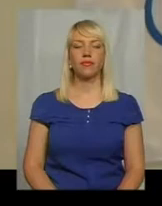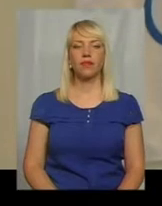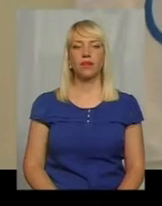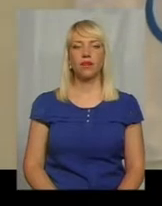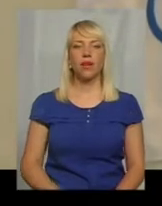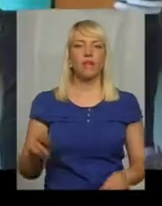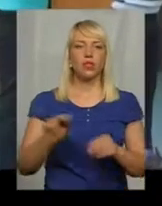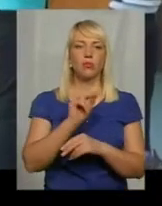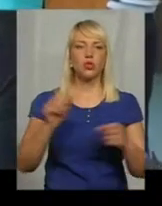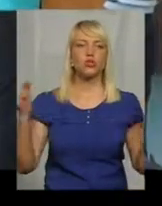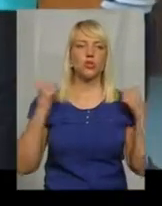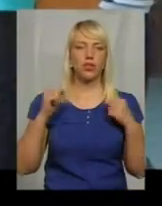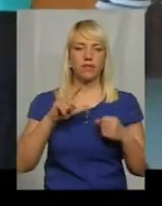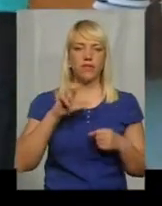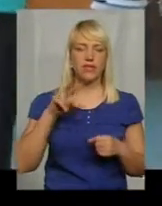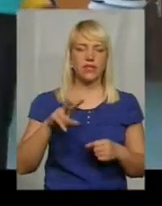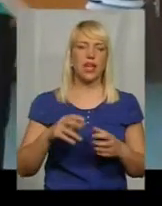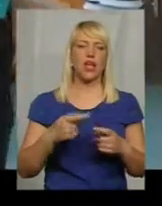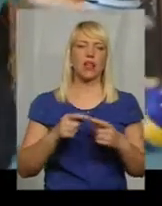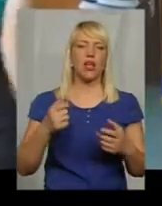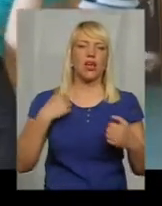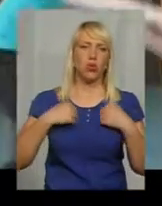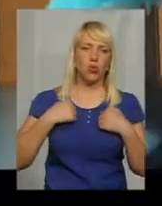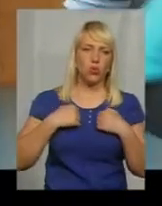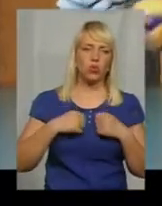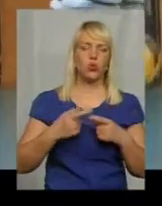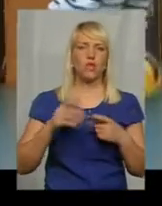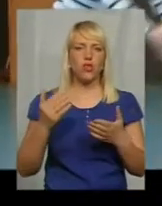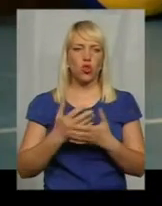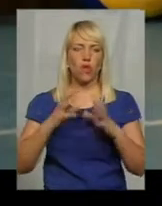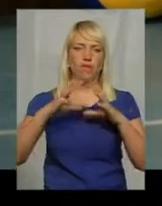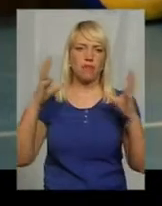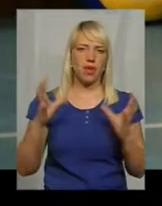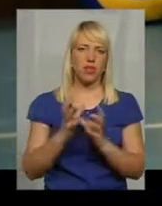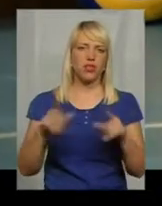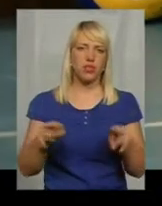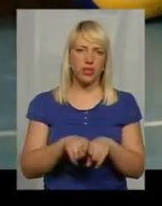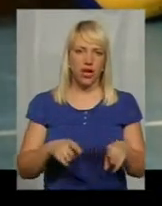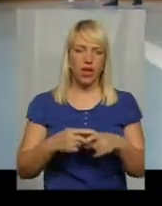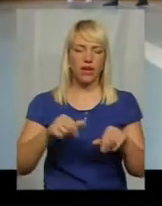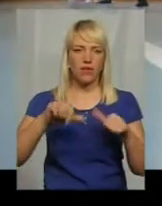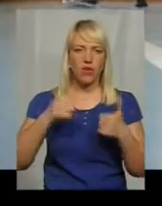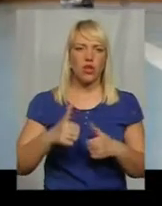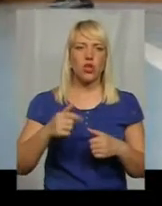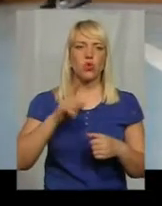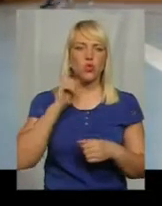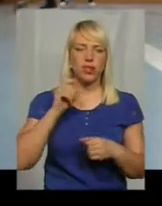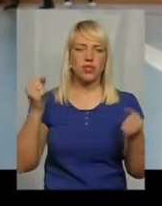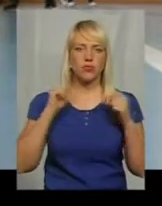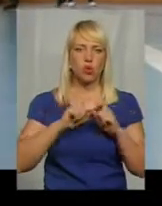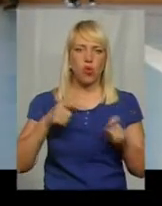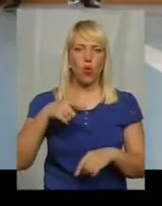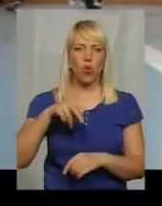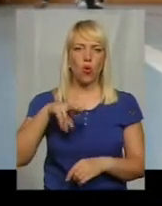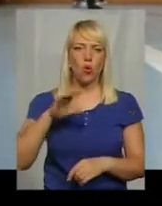Відремонтована спортивна зала, роздягальні, душові, нові м'ячі. Так виглядає дитячо-юнацька спортивна школа у Голоскові, що